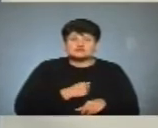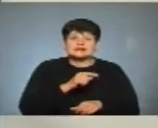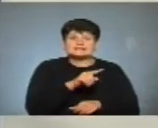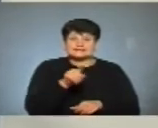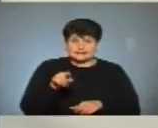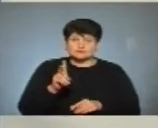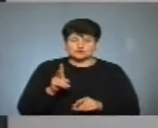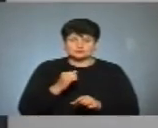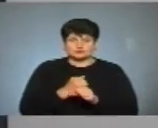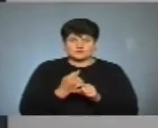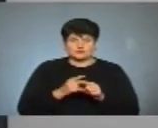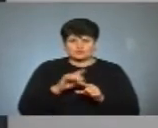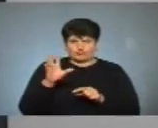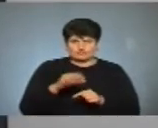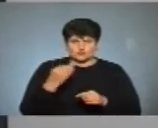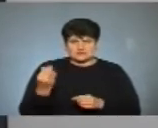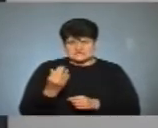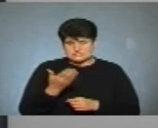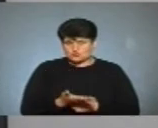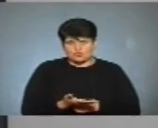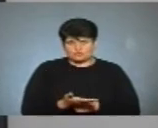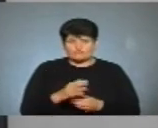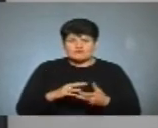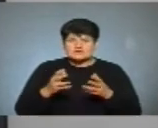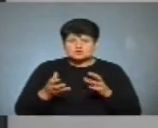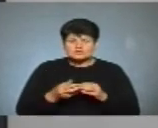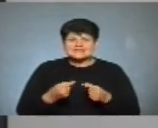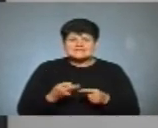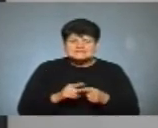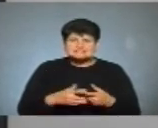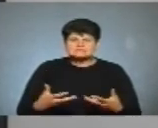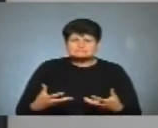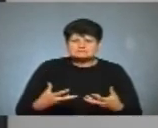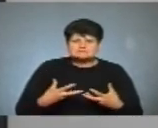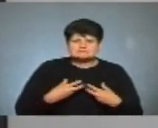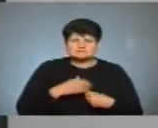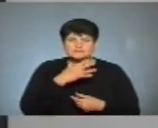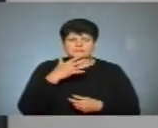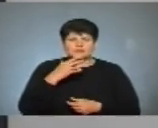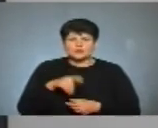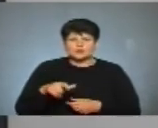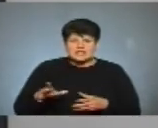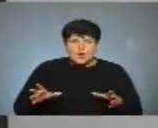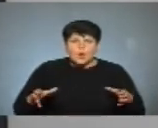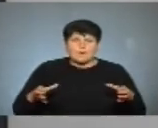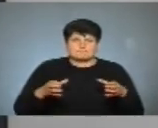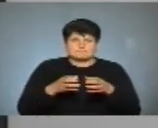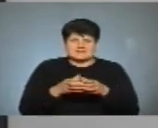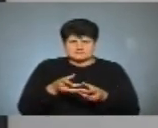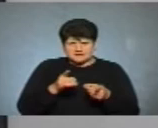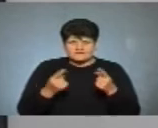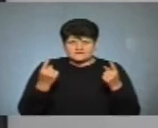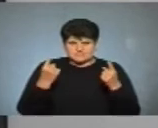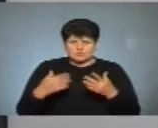хто затіяли цю всю історію, і в результаті це надихнуло велику кількість людей, тернополян, об'єднуватися в справжню